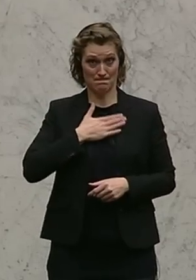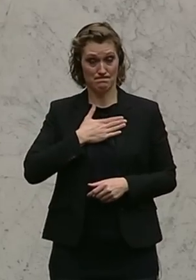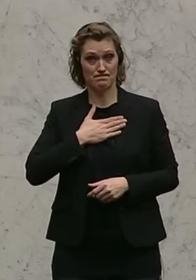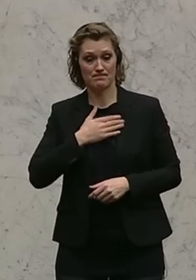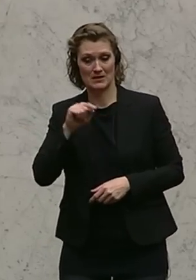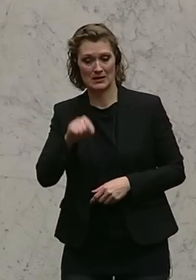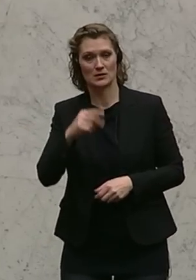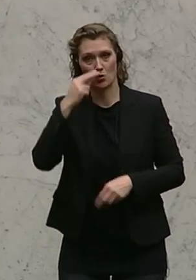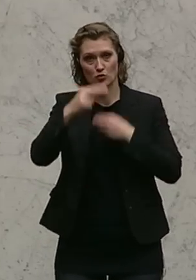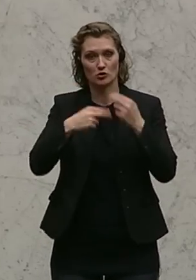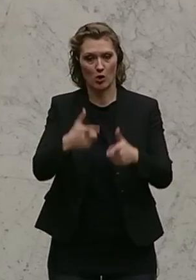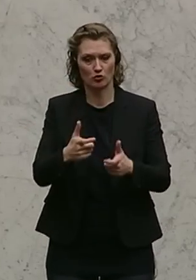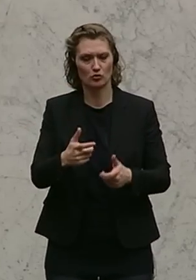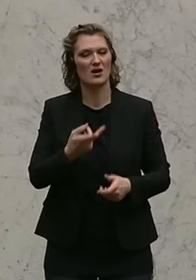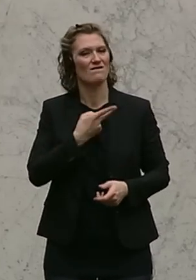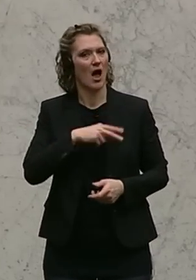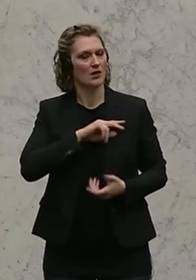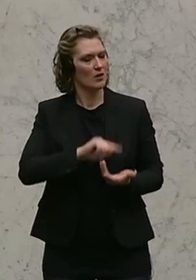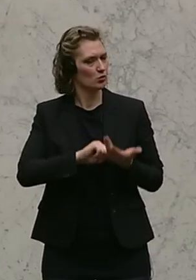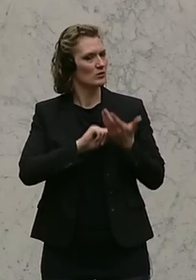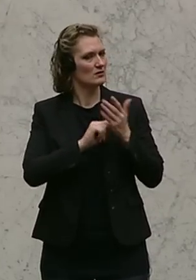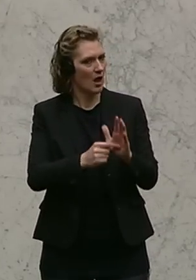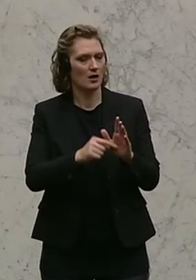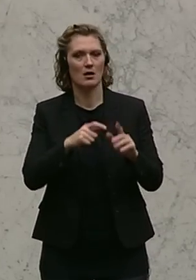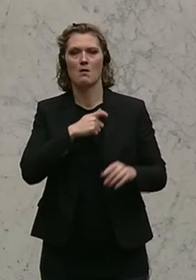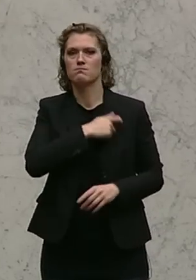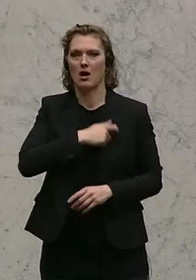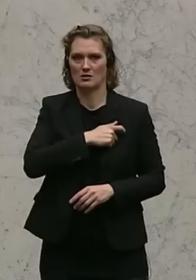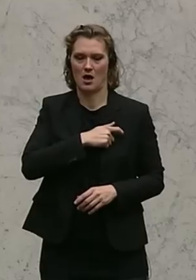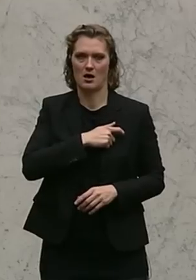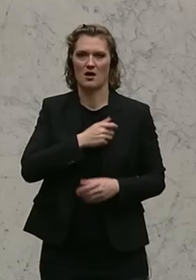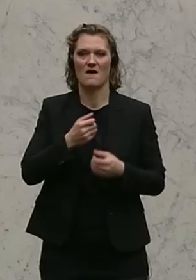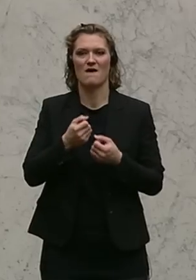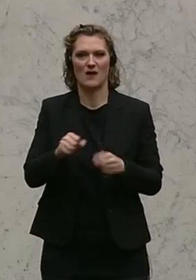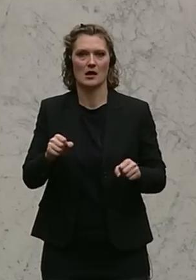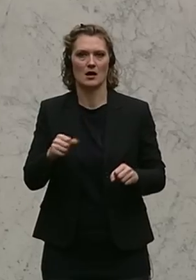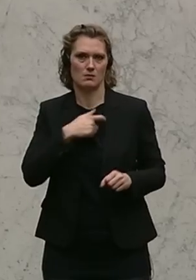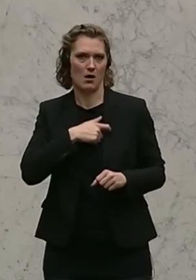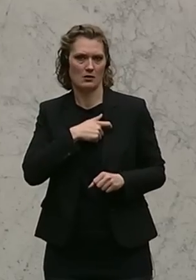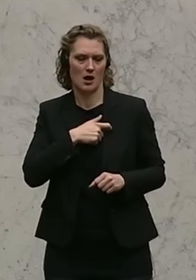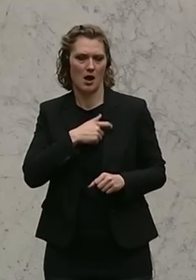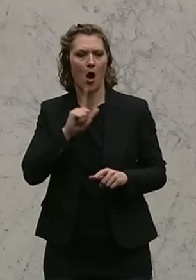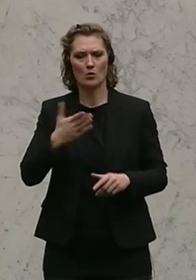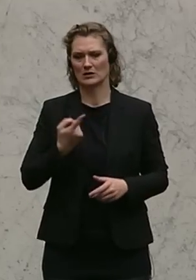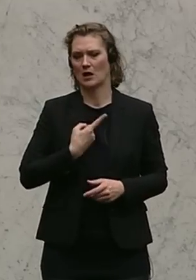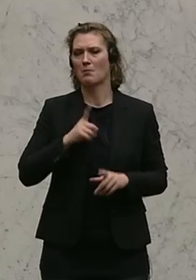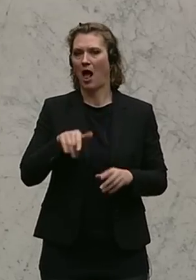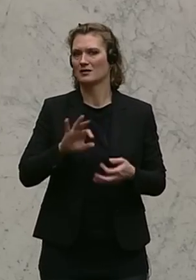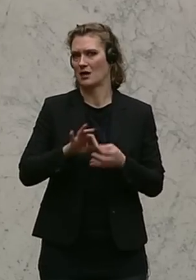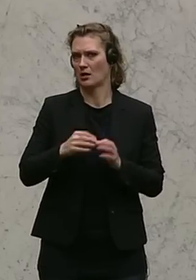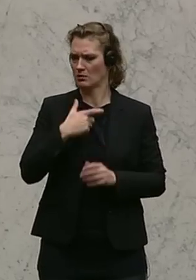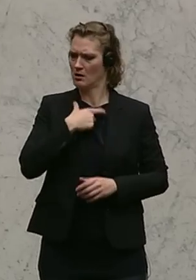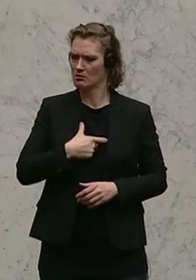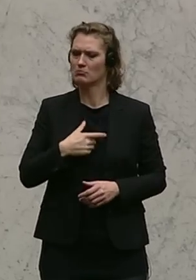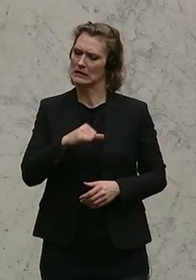diesem Untersuchungsausschuss der Verantwortung stellen, nicht nur als Freiheitliche, sondern auch als Kärntner. Ich bin durchaus interessiert daran und es